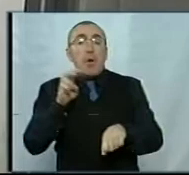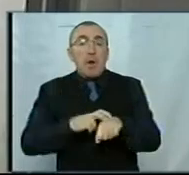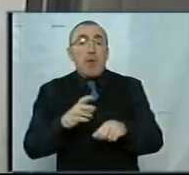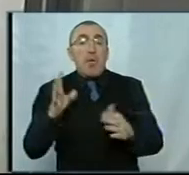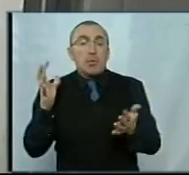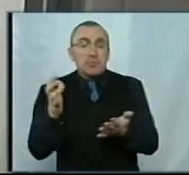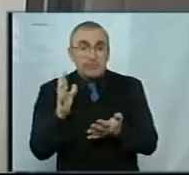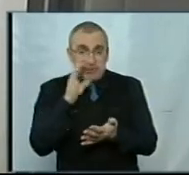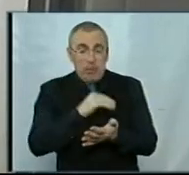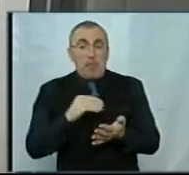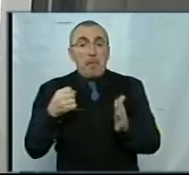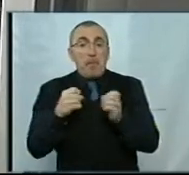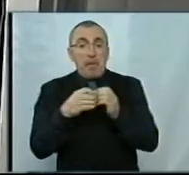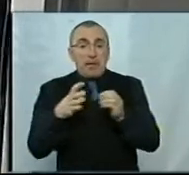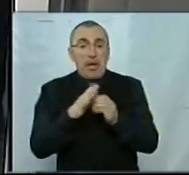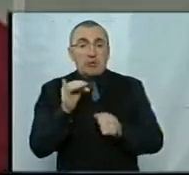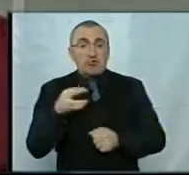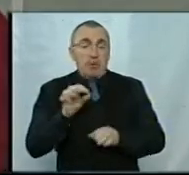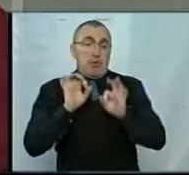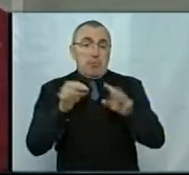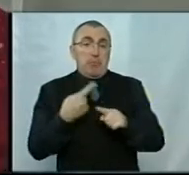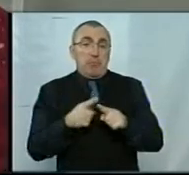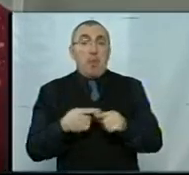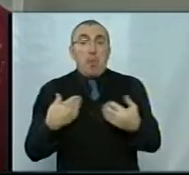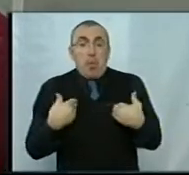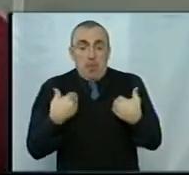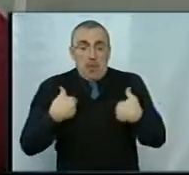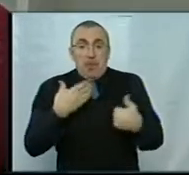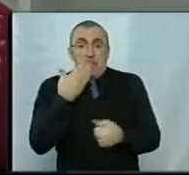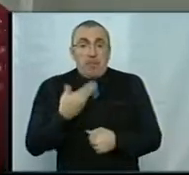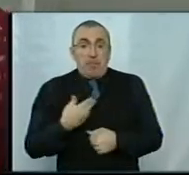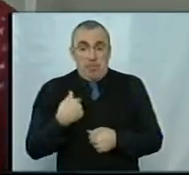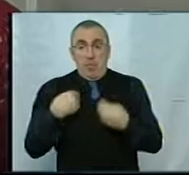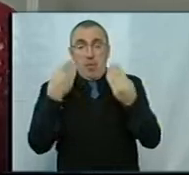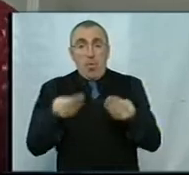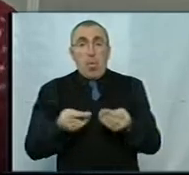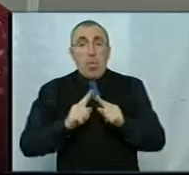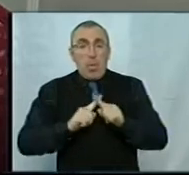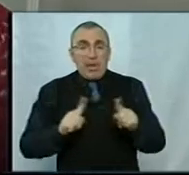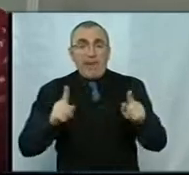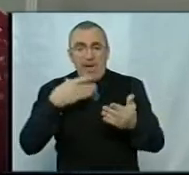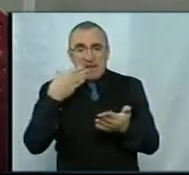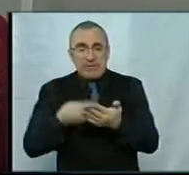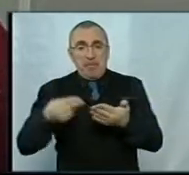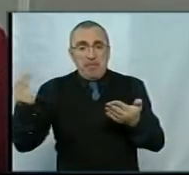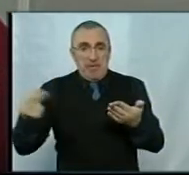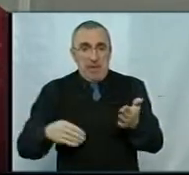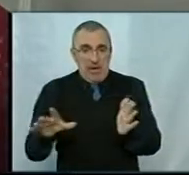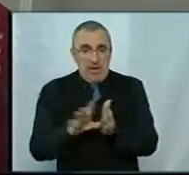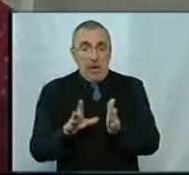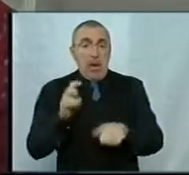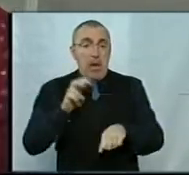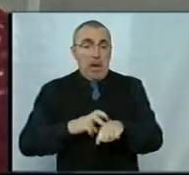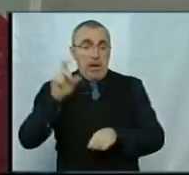встигнути до 15 січня, відповідає так. А чому ми не питаєте? Ми видаємо універсальний електронний підпис. Зараз в нас ідуть лікарі.